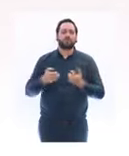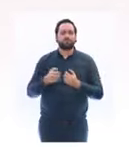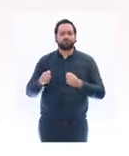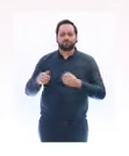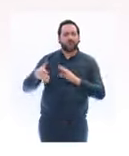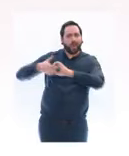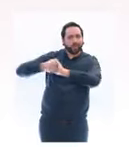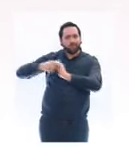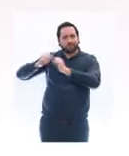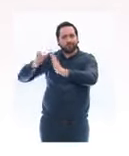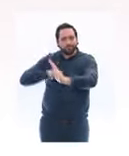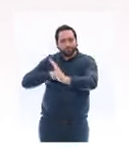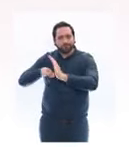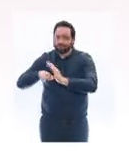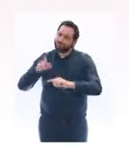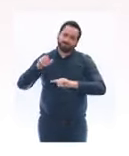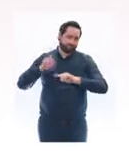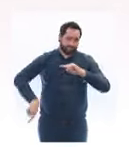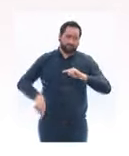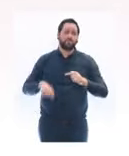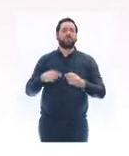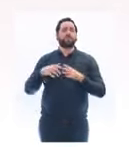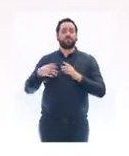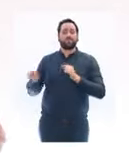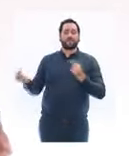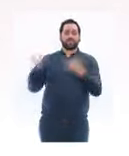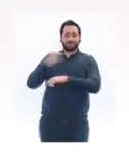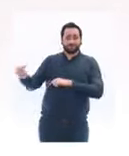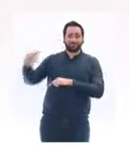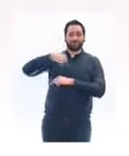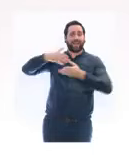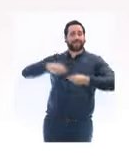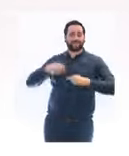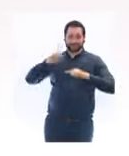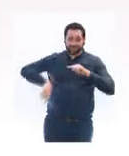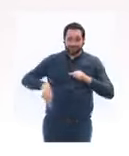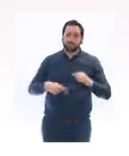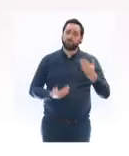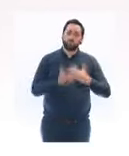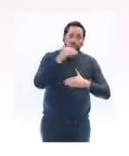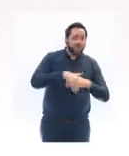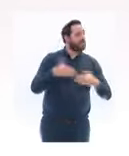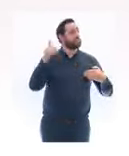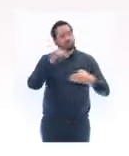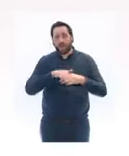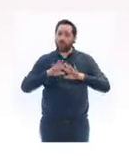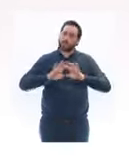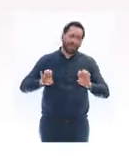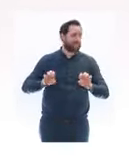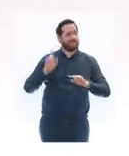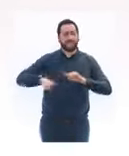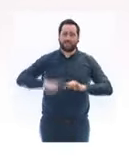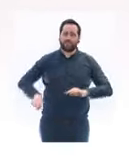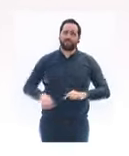ou de recevoir de la famille à la maison, dans la journée comme le soir, la semaine et le week-end. Il ne vous est a